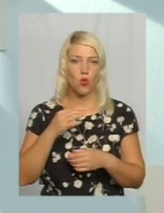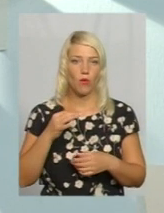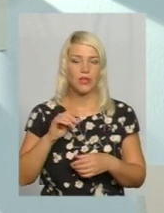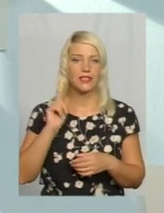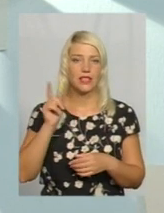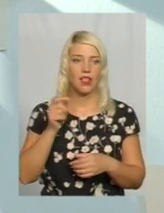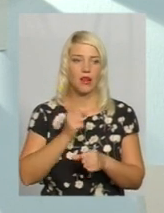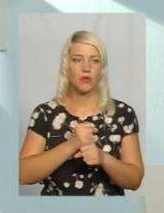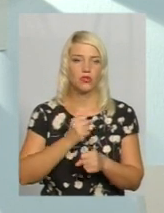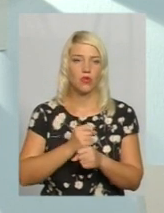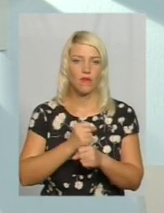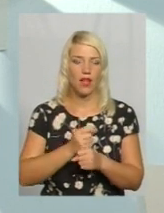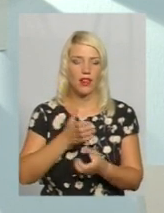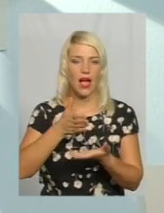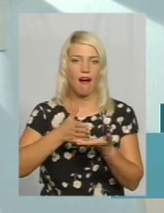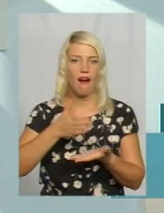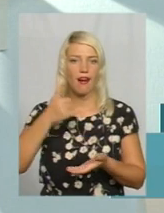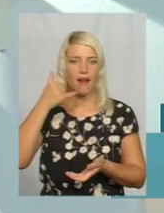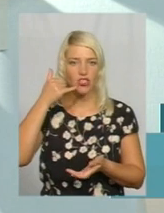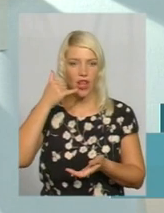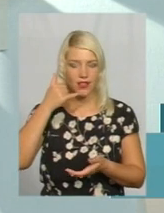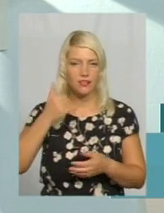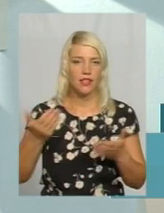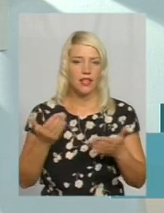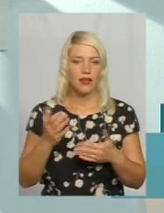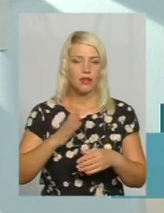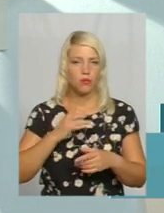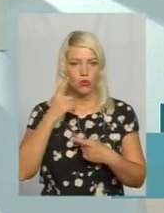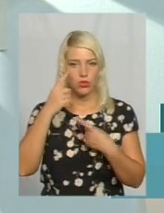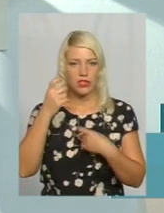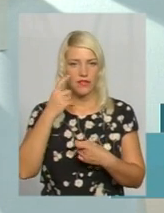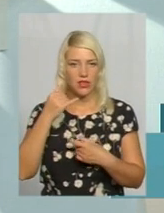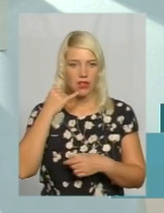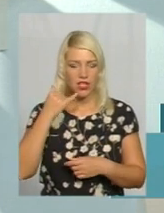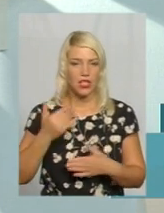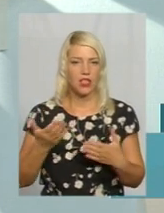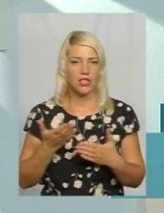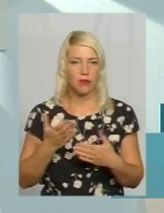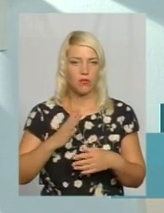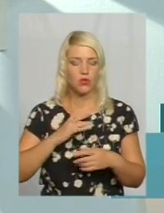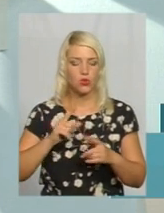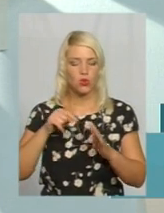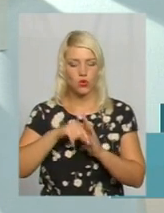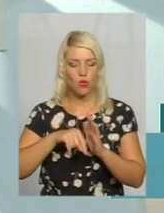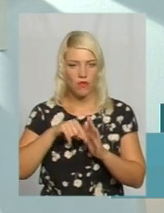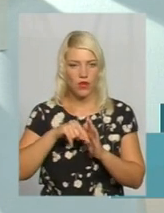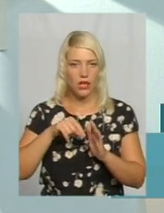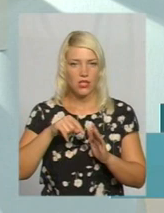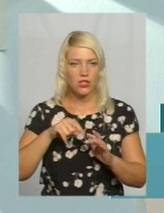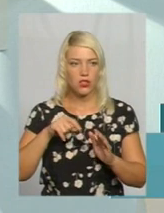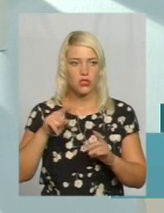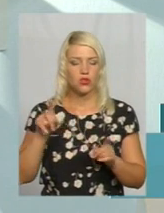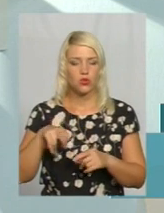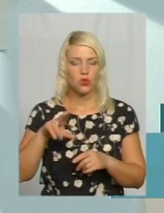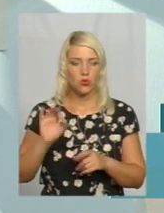гаряча лінія, на яку надходили телефонні дзвінки, які стосувалися переходу на цифрове